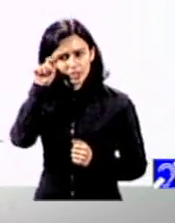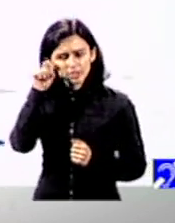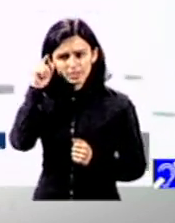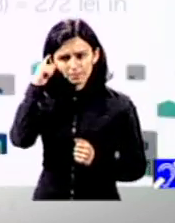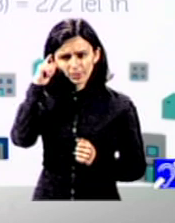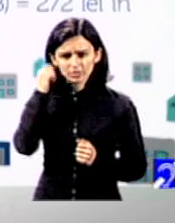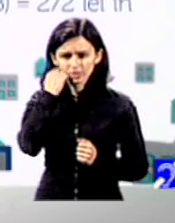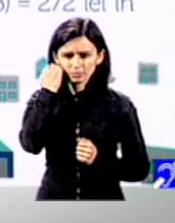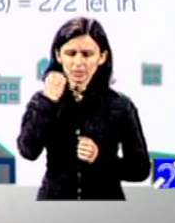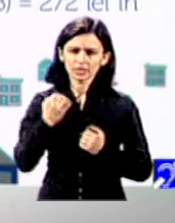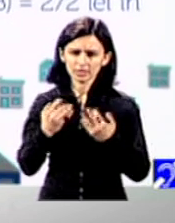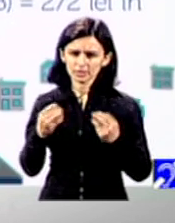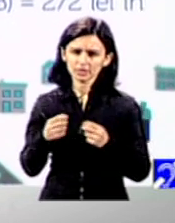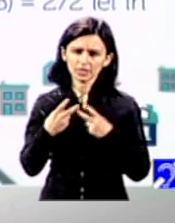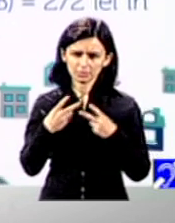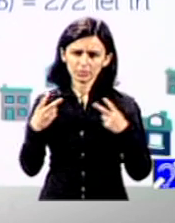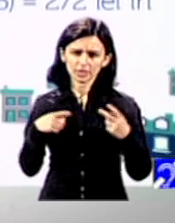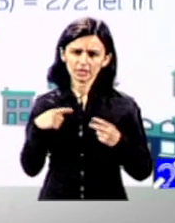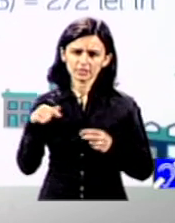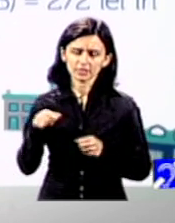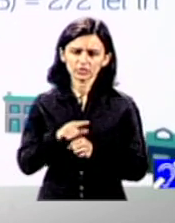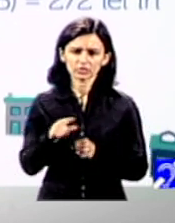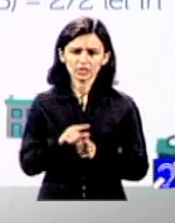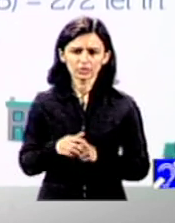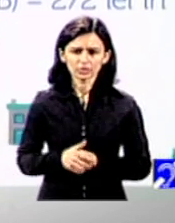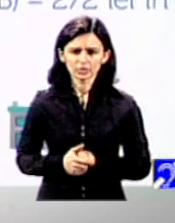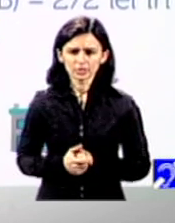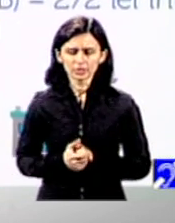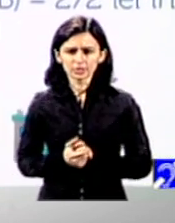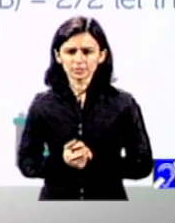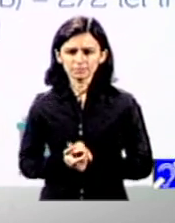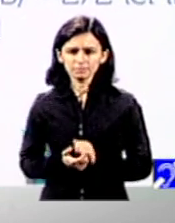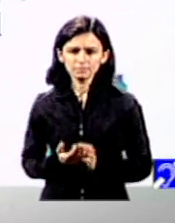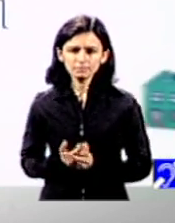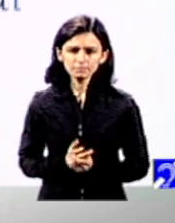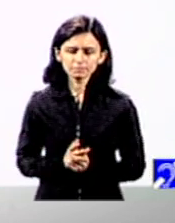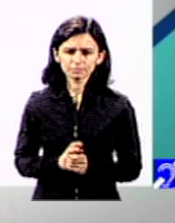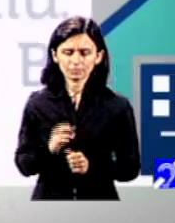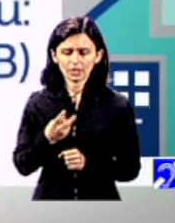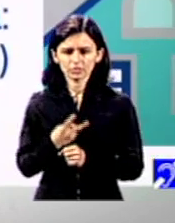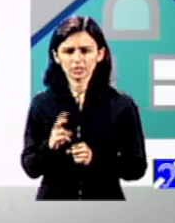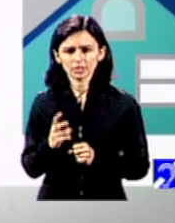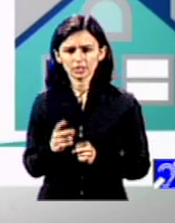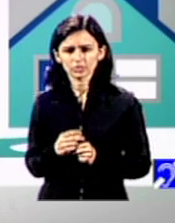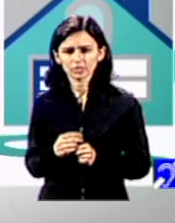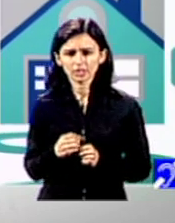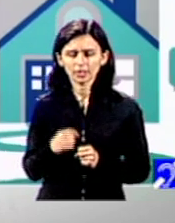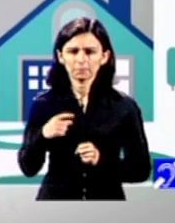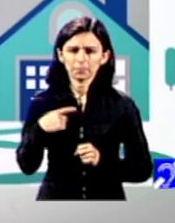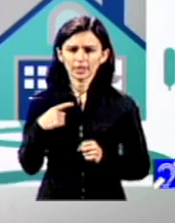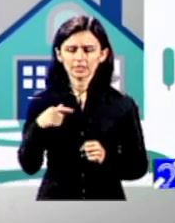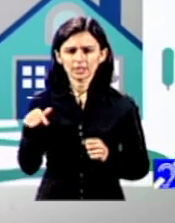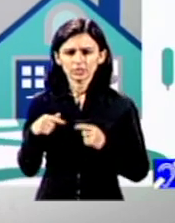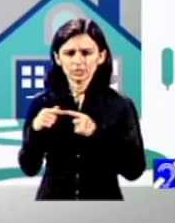important este acest lucru și nefericirea este din punctul meu de politică publică este că dezbaterea s-a